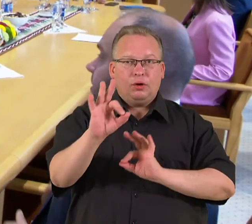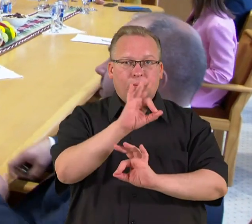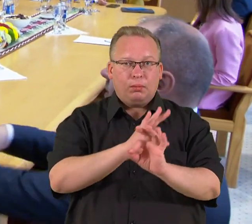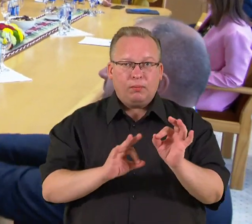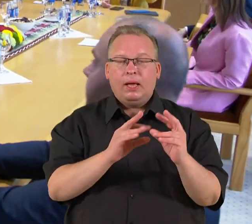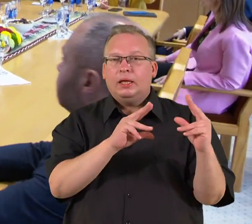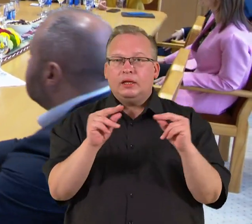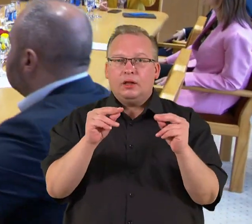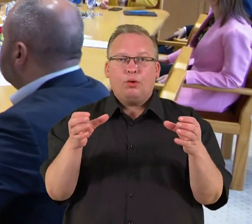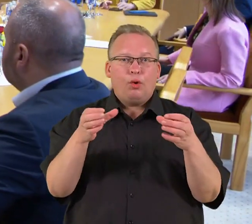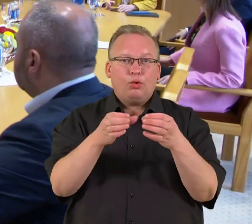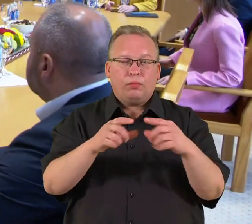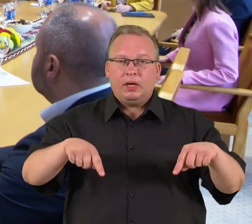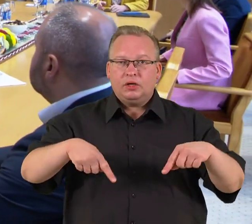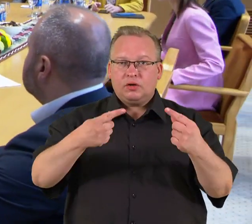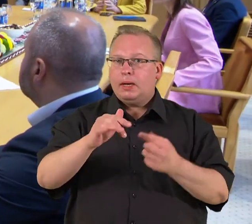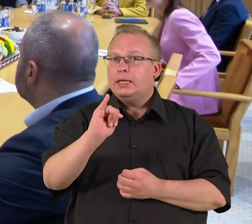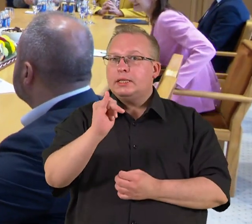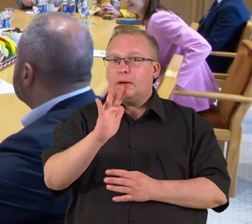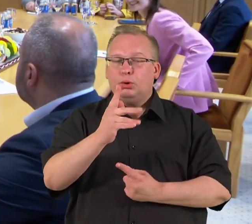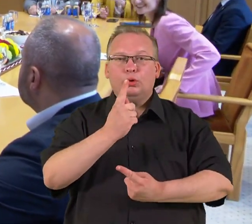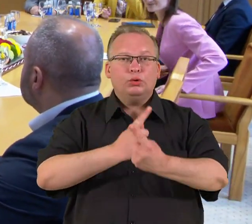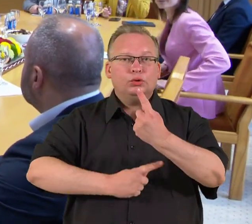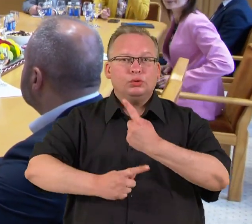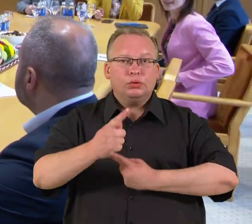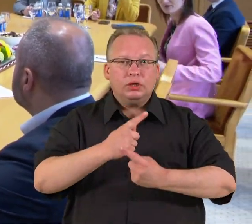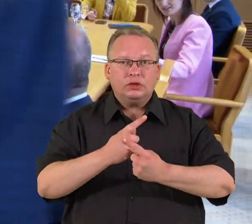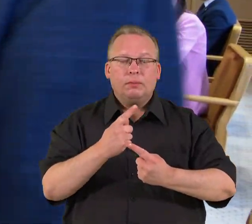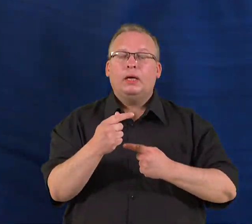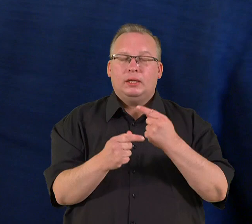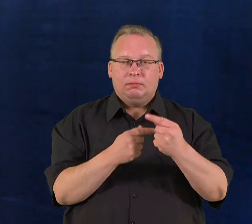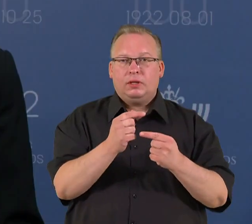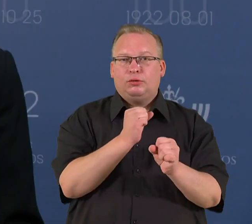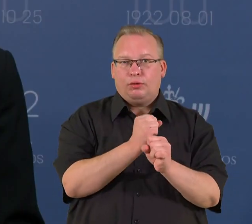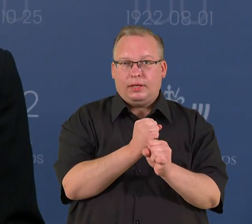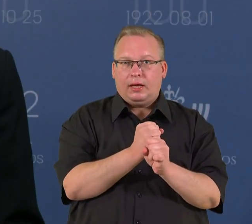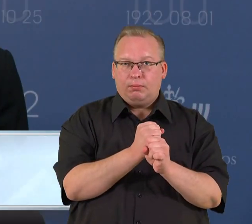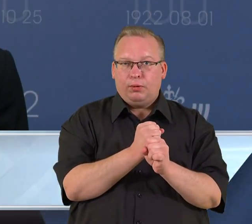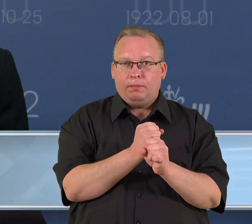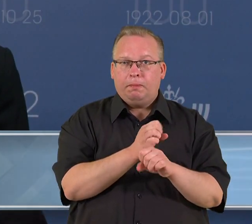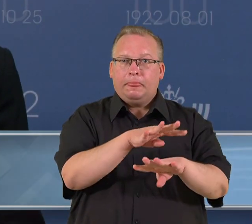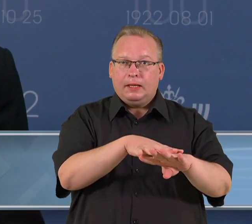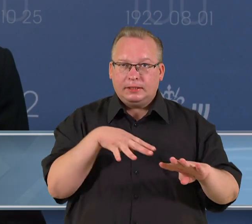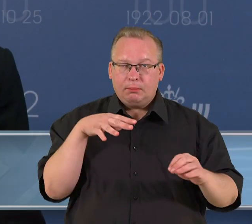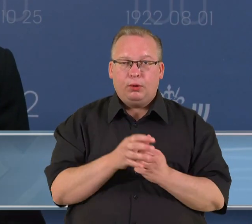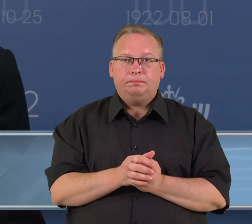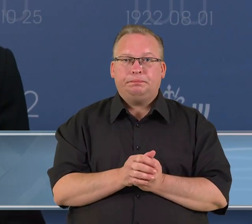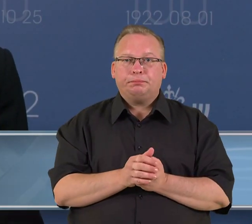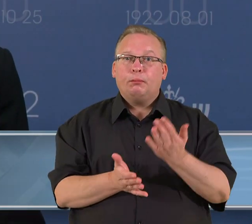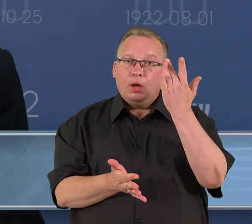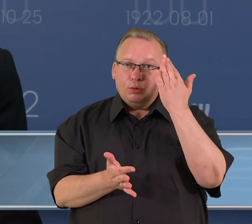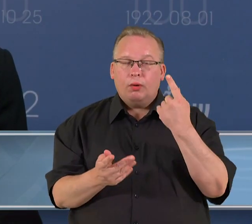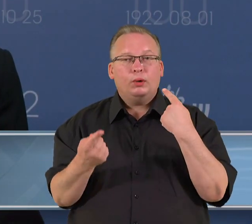dialogo grupėje iškelta kaip sąlyga, kad būtų grįždama prie įprasto siemo darbo. Pozicijos buvo labai